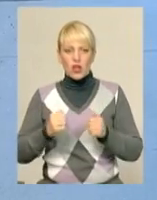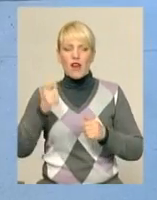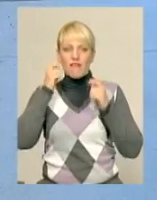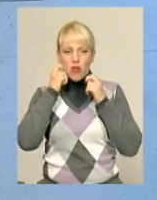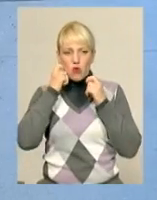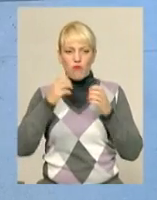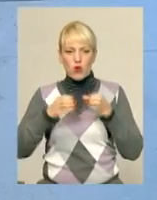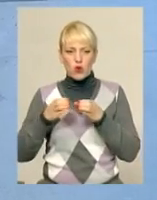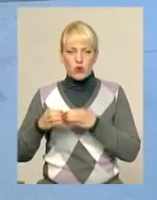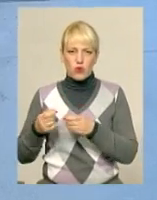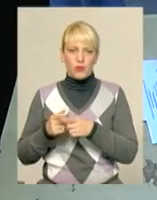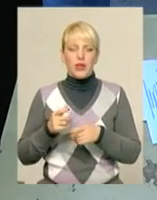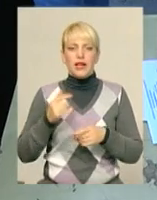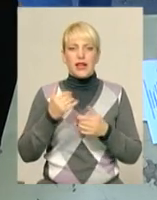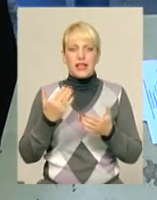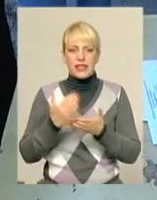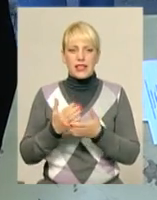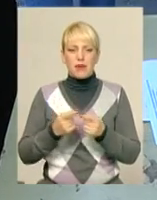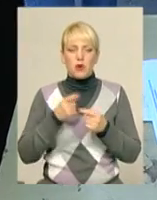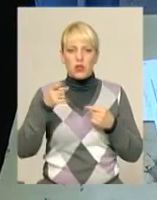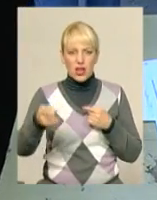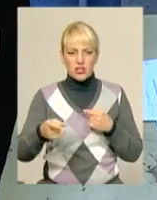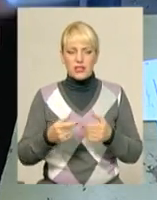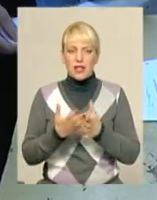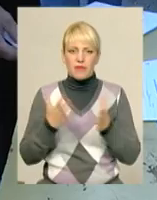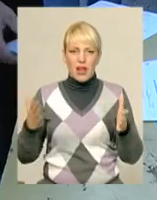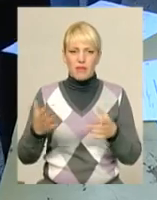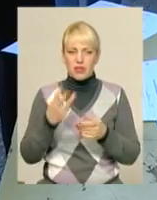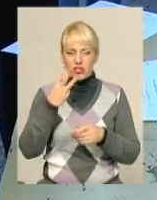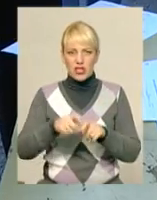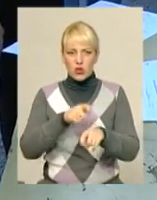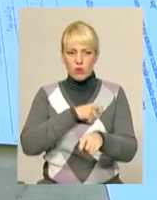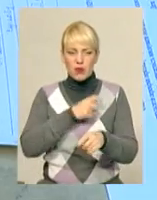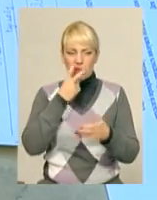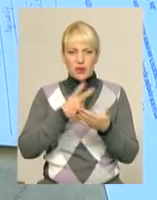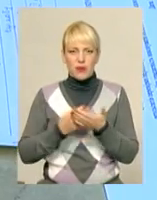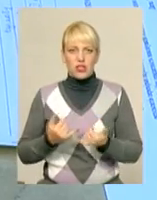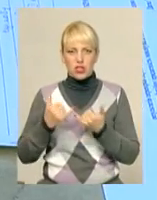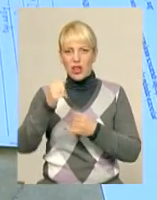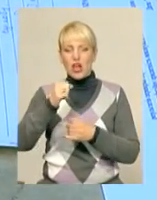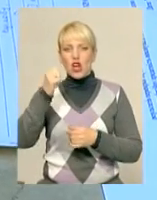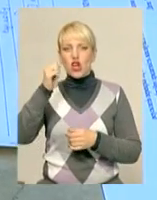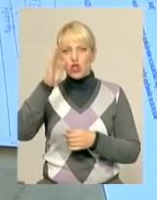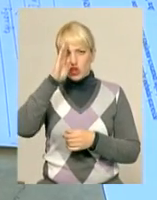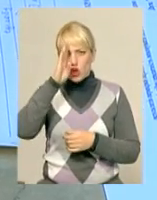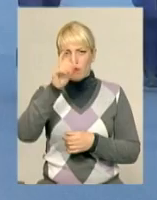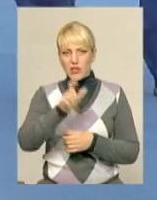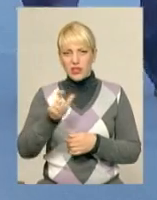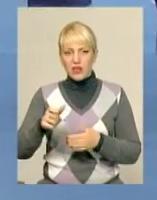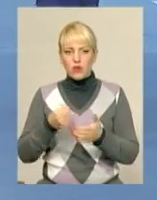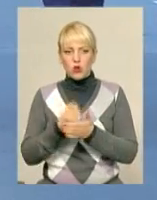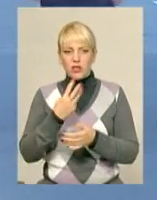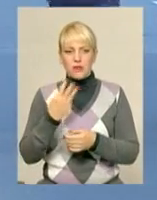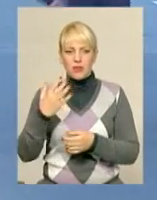залежно від статі, визначена протяжність бігової дистанції. Найбільше три кілометри передбачено для чоловіків до 35 років.